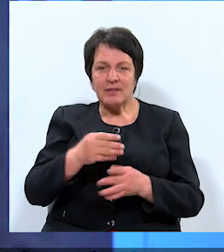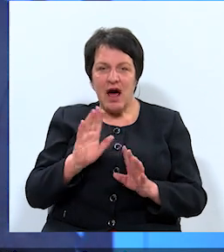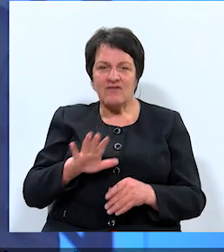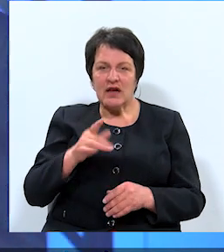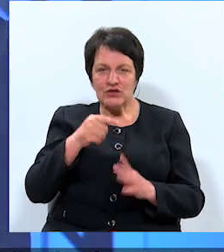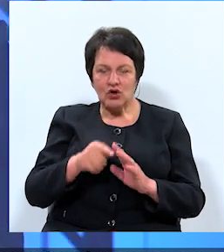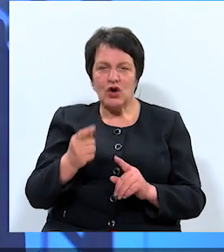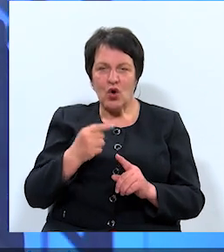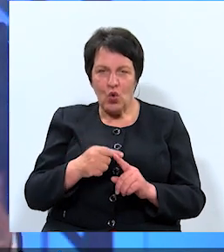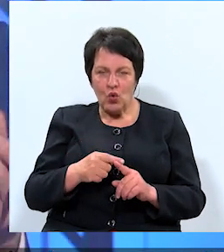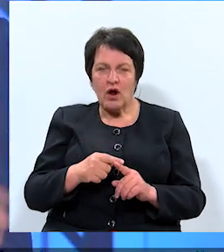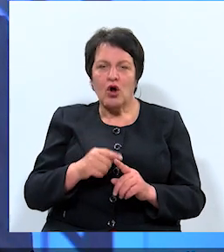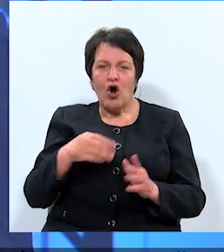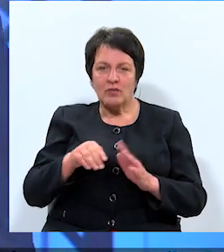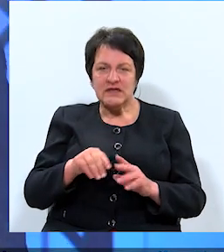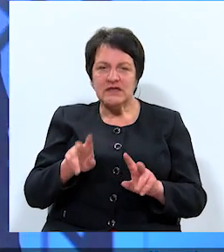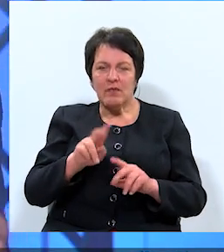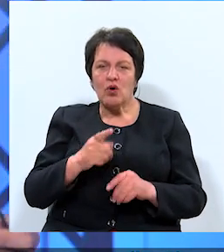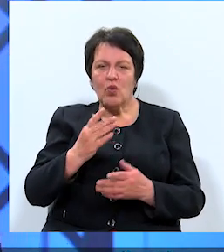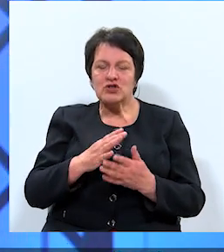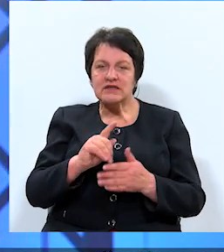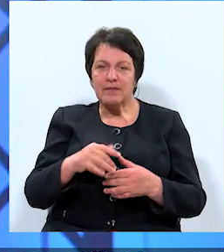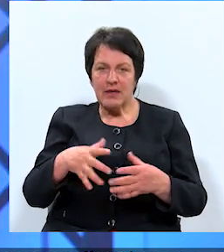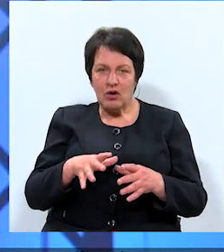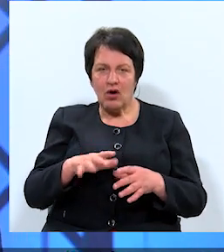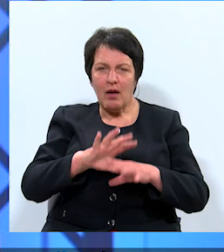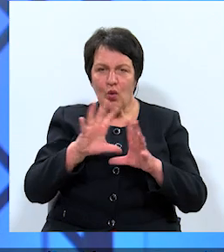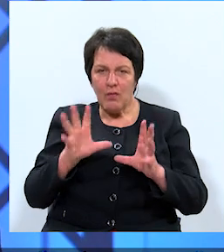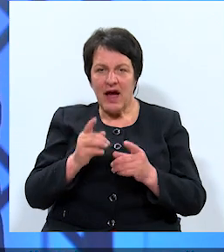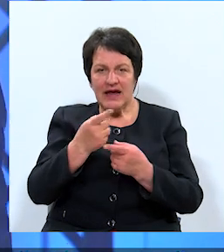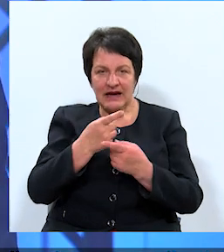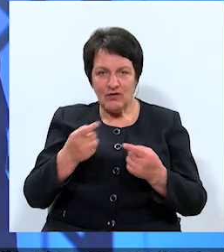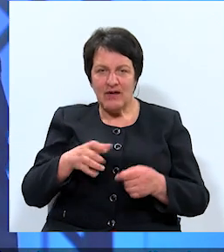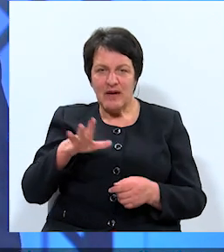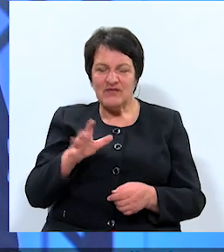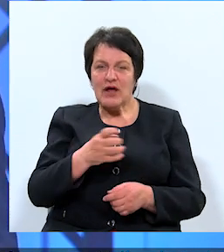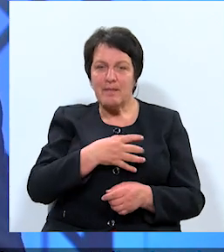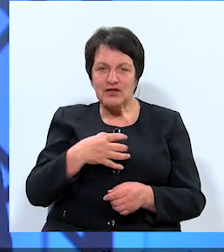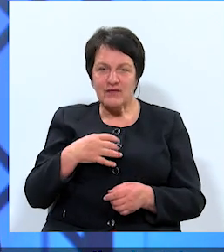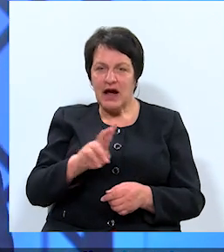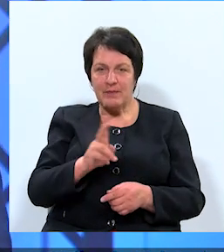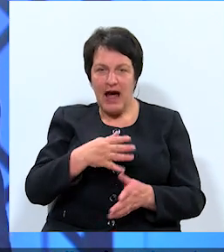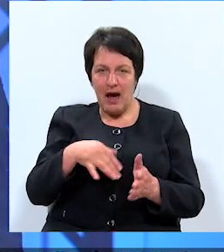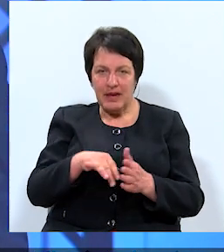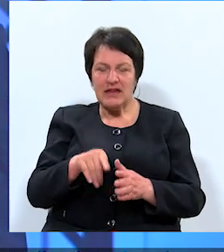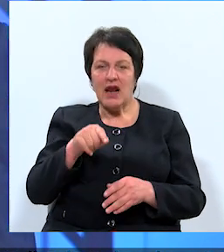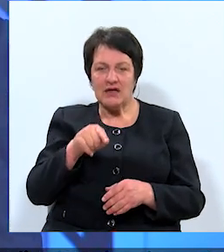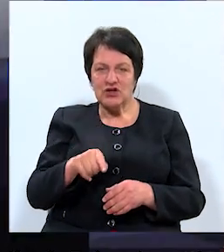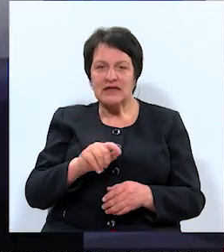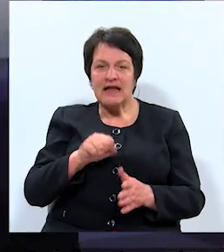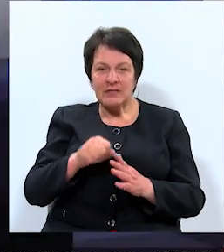korupcijas novēršanas apkrošanas biroja apkopoja informāciju par visām Latvijas pašvaldībām, kurām jāpiedalās šajās debatēs un arī par